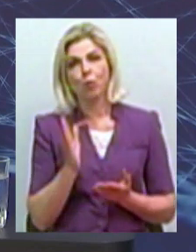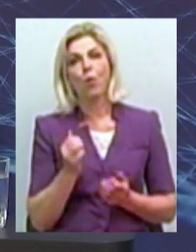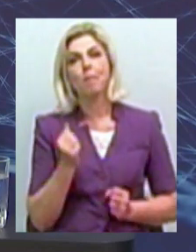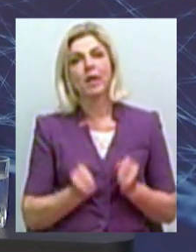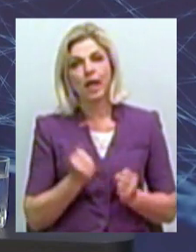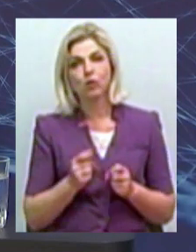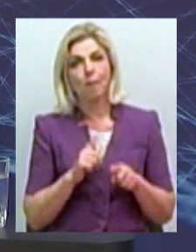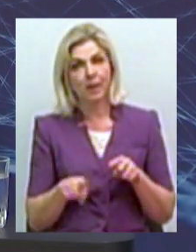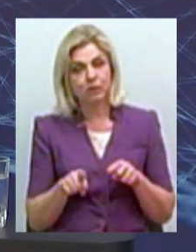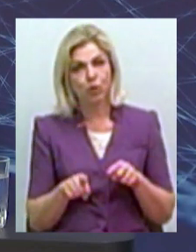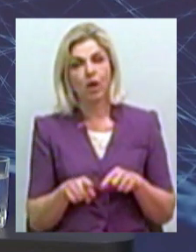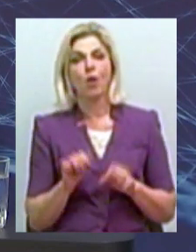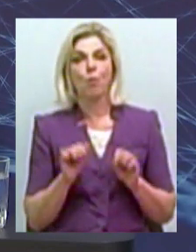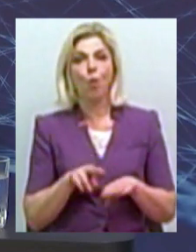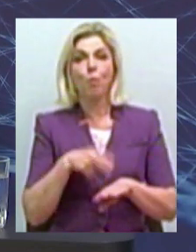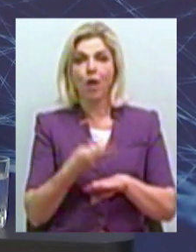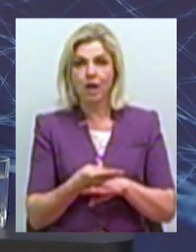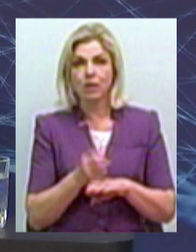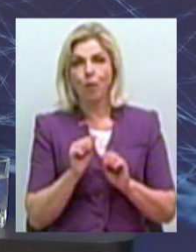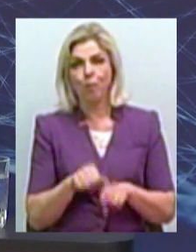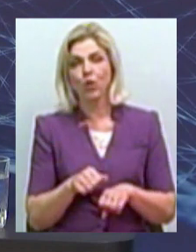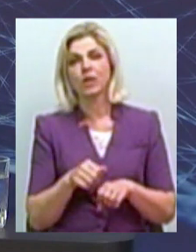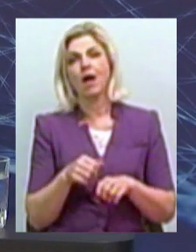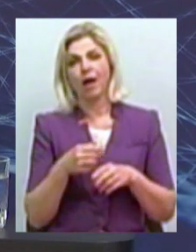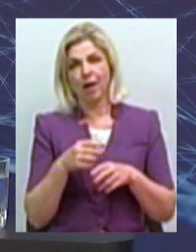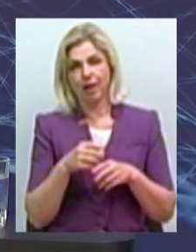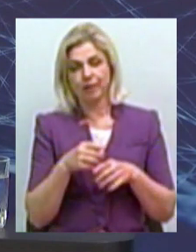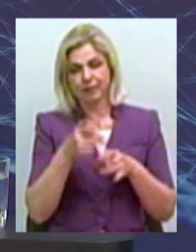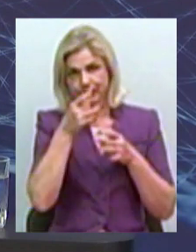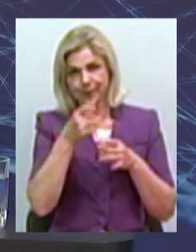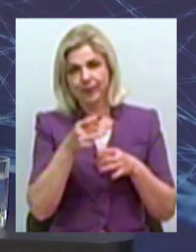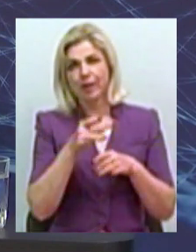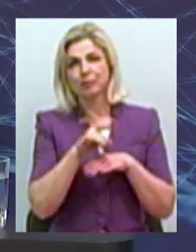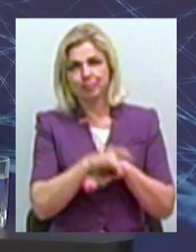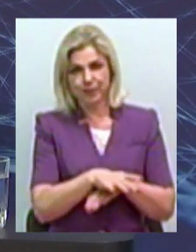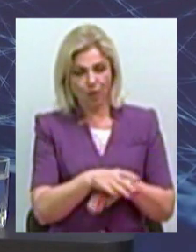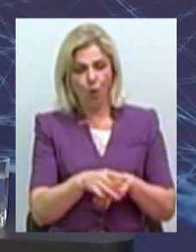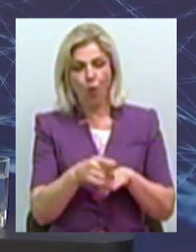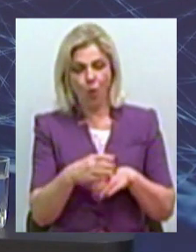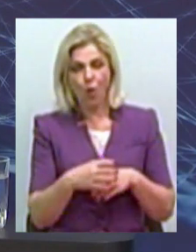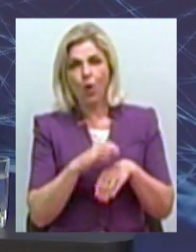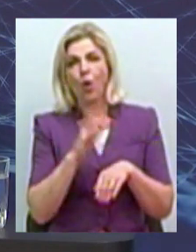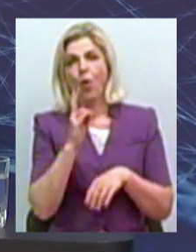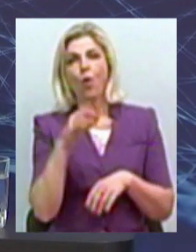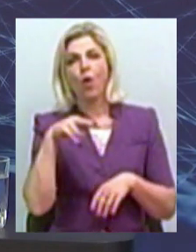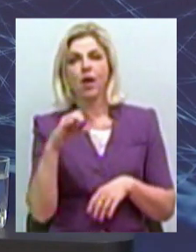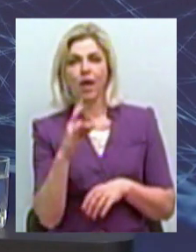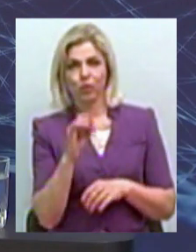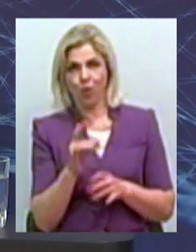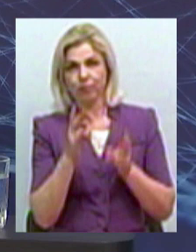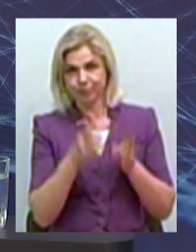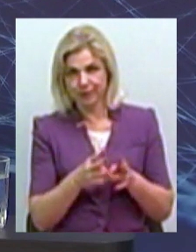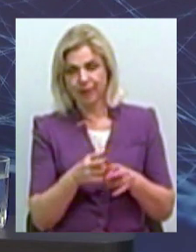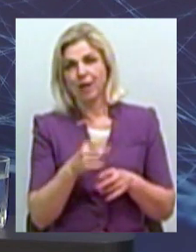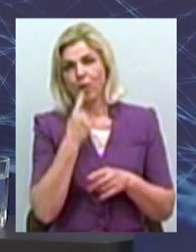швидко і може впасти, вона може розбити коліно. Або побачити, дитина має, що якщо вона буде